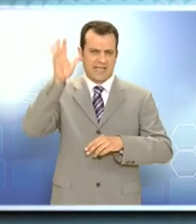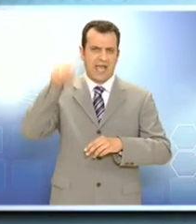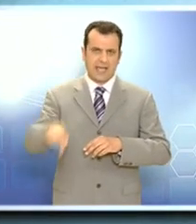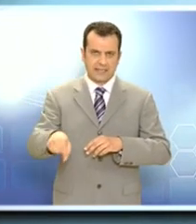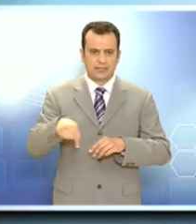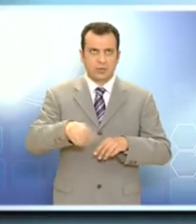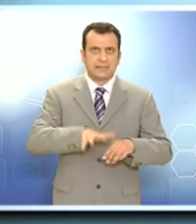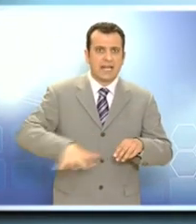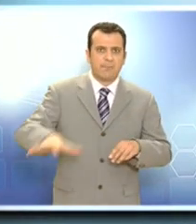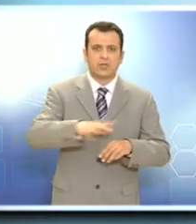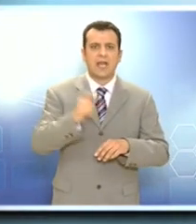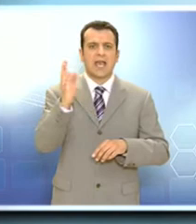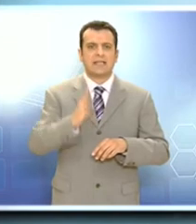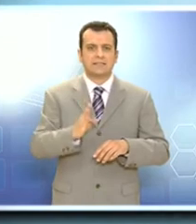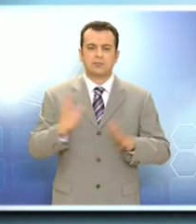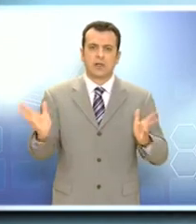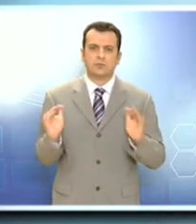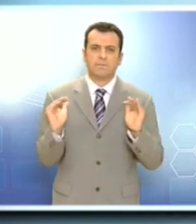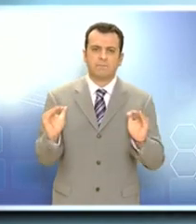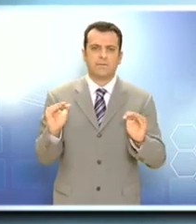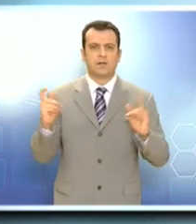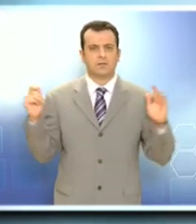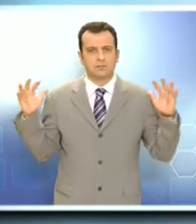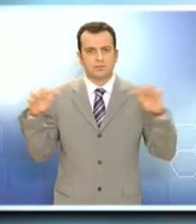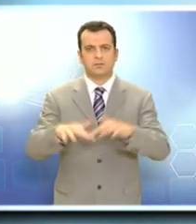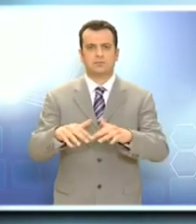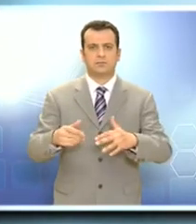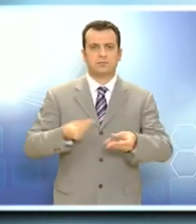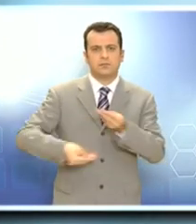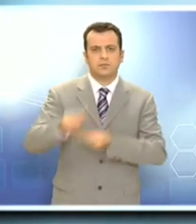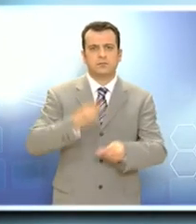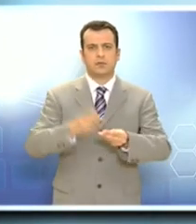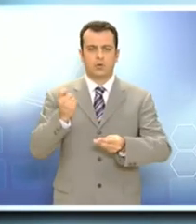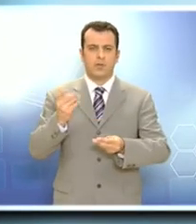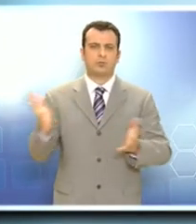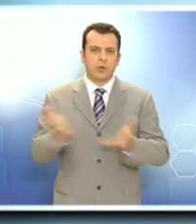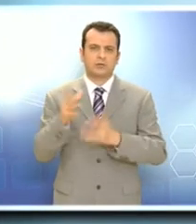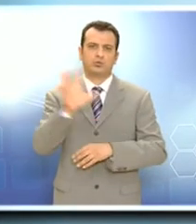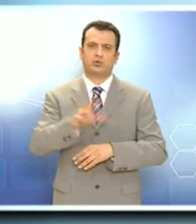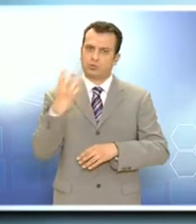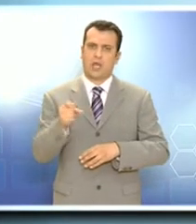μπορεί και κρατά σταθερές τις δυνάμεις της όσον αφορά το κομμάτι σαν προορισμός.